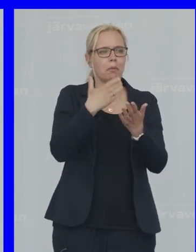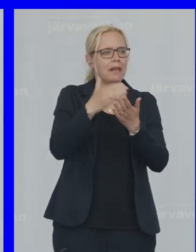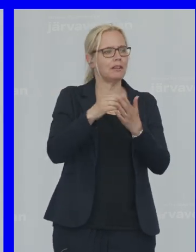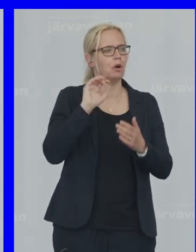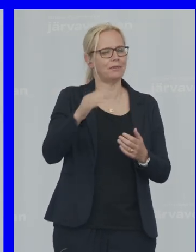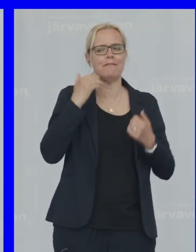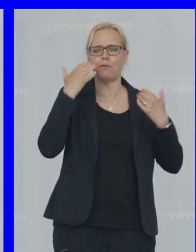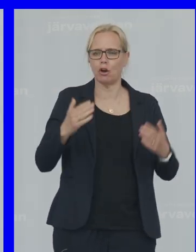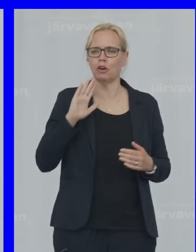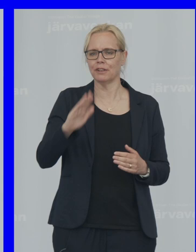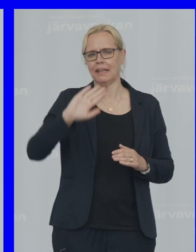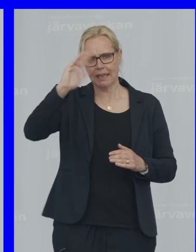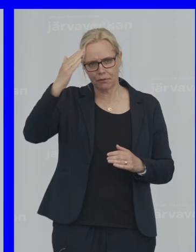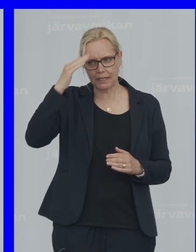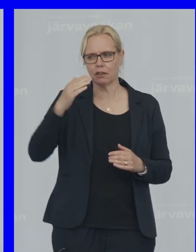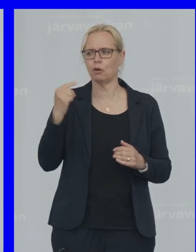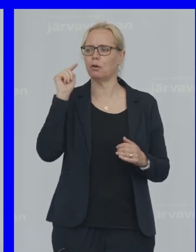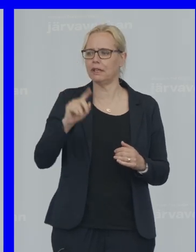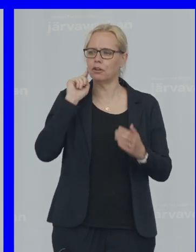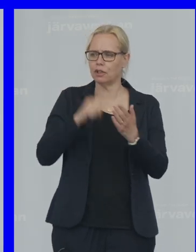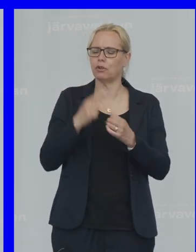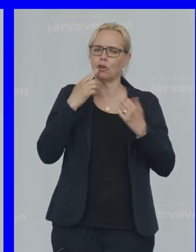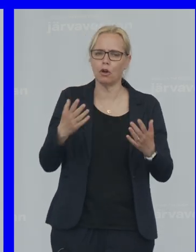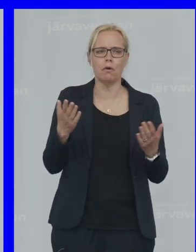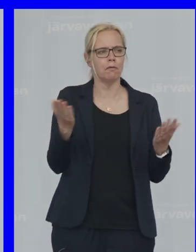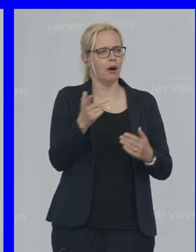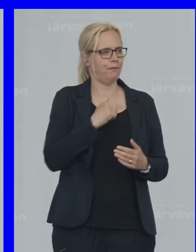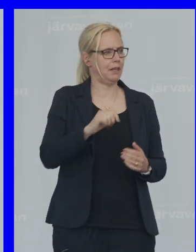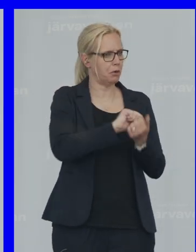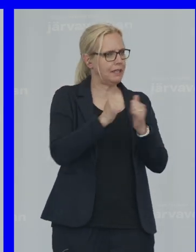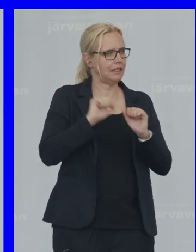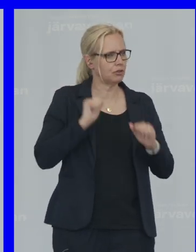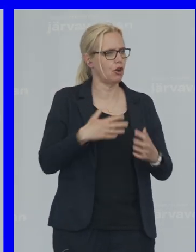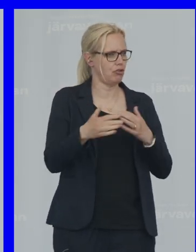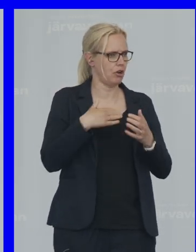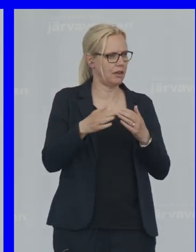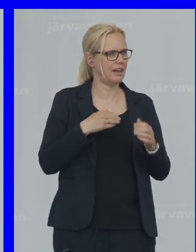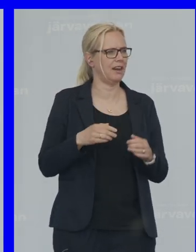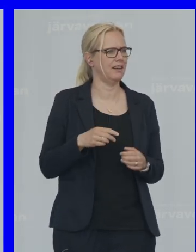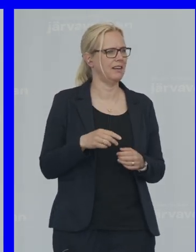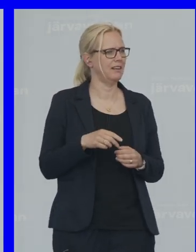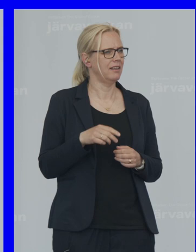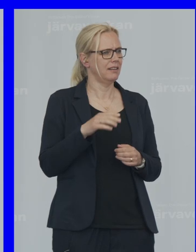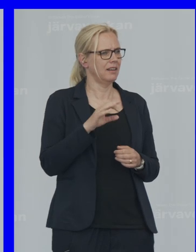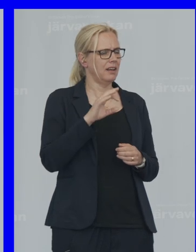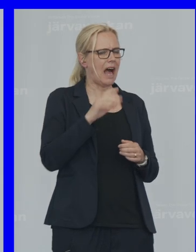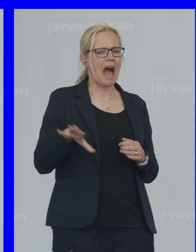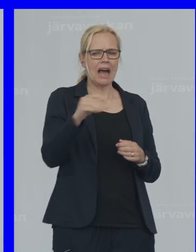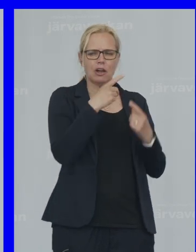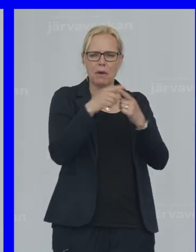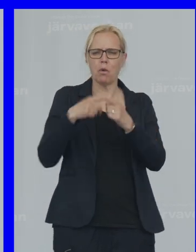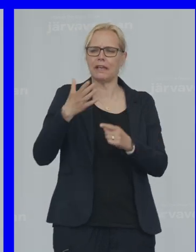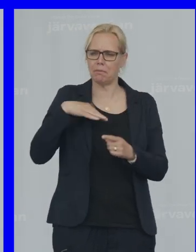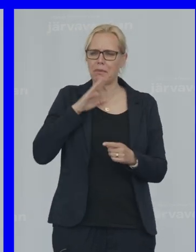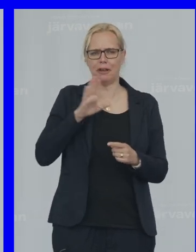sina erfarenheter De kom för att tala om Vad de tycker Att vi politiker ska göra Hamdi Sinab Leila Och en